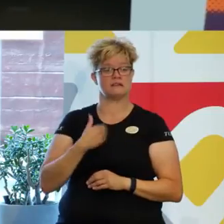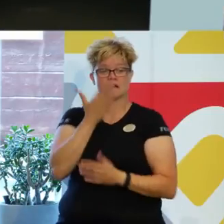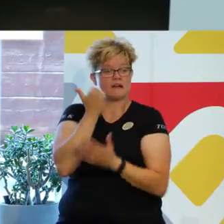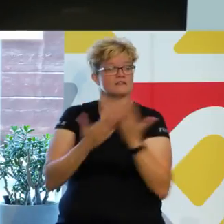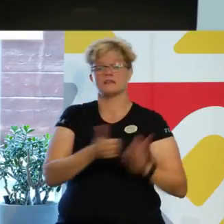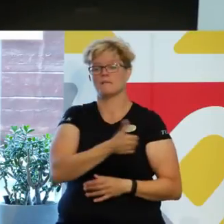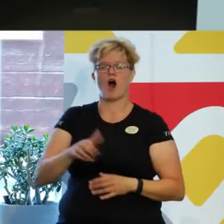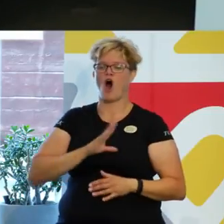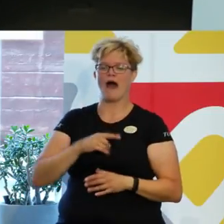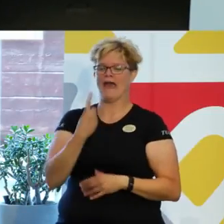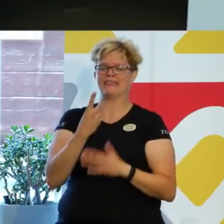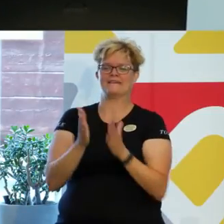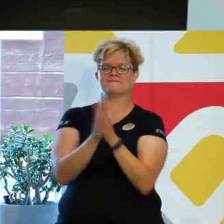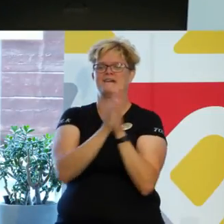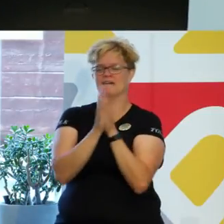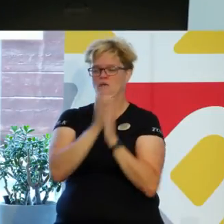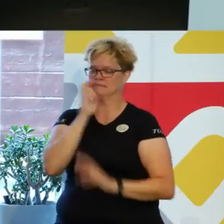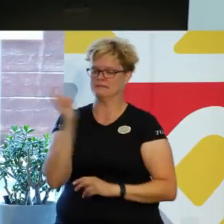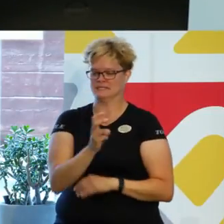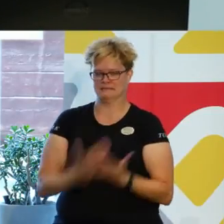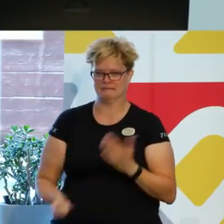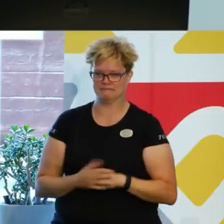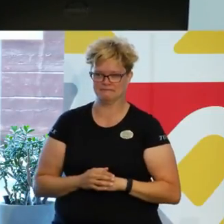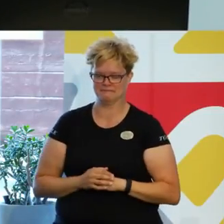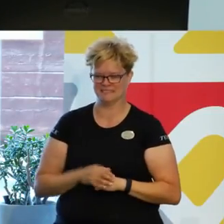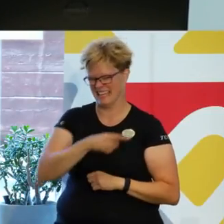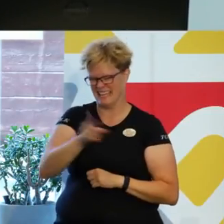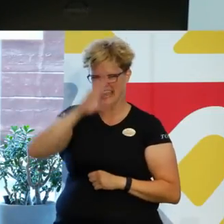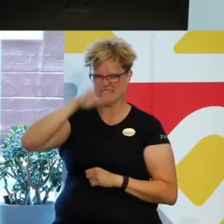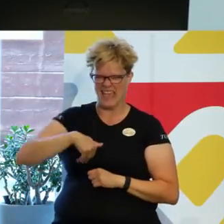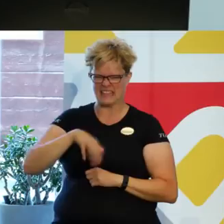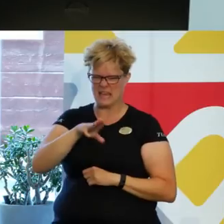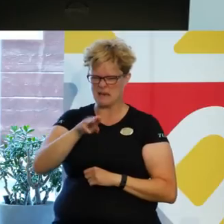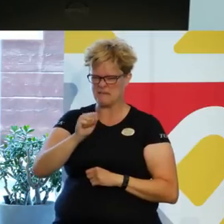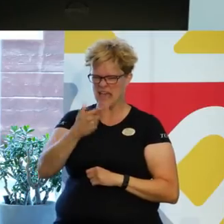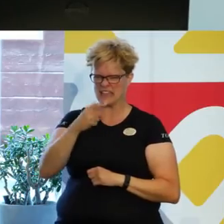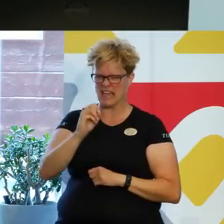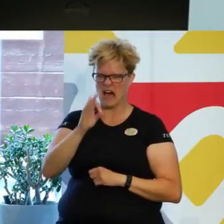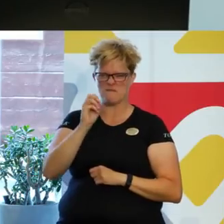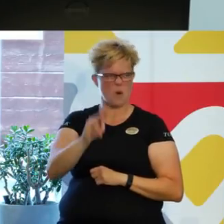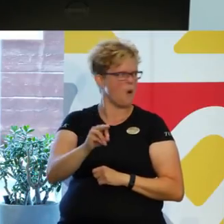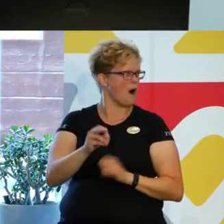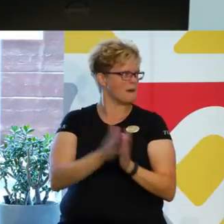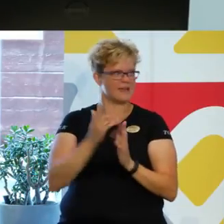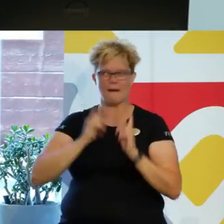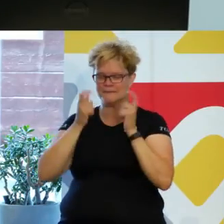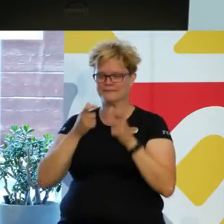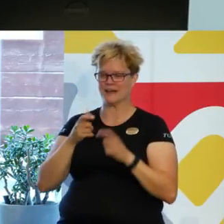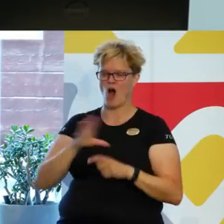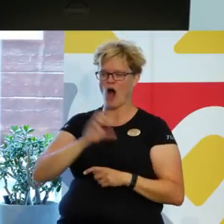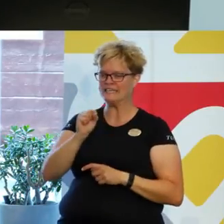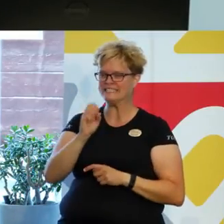kan ha ett favoritperspektiv. Ni vet den här metaforen med. Nu tar jag på mig mina